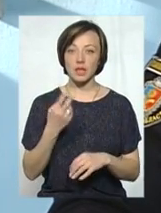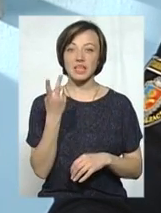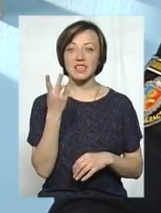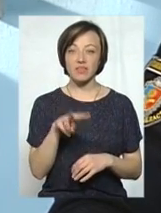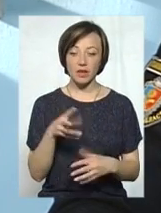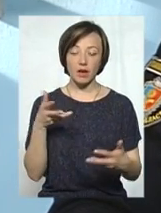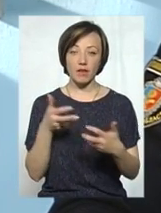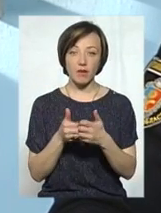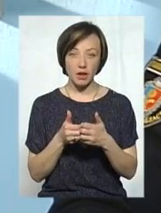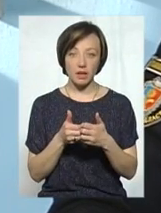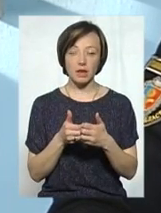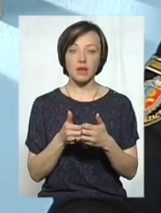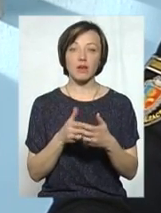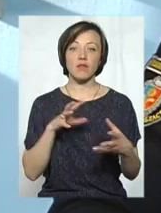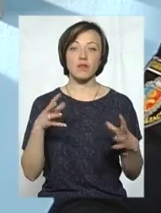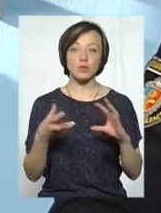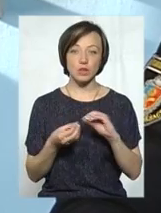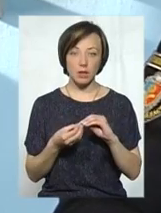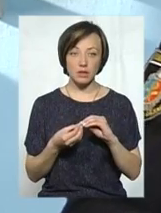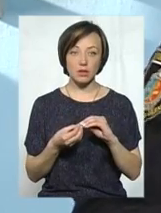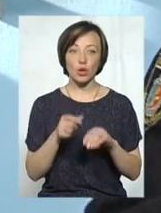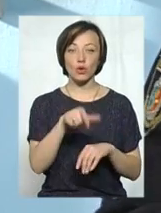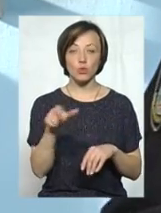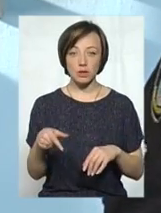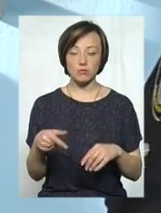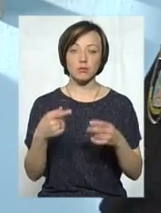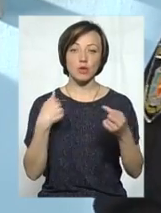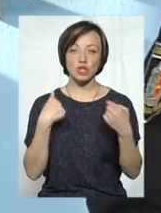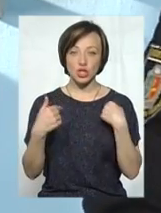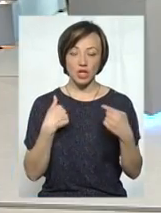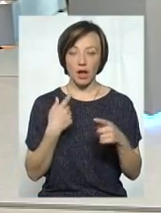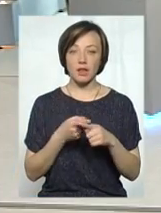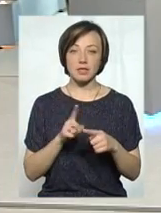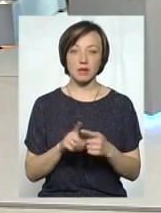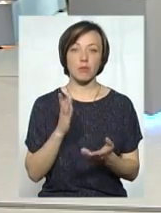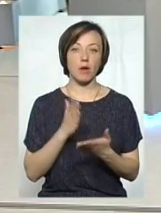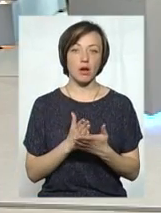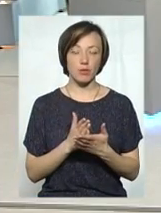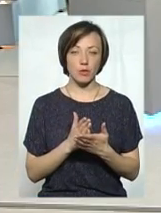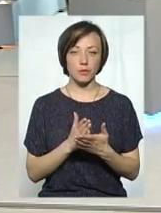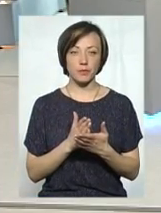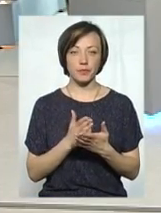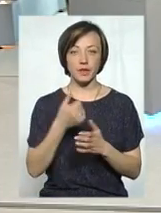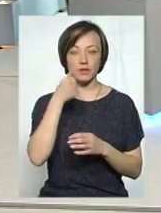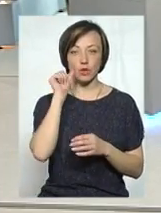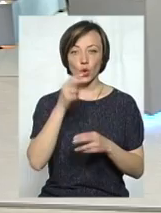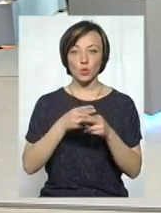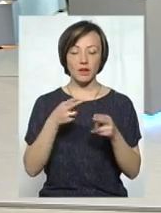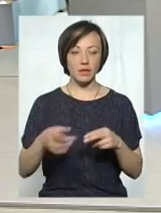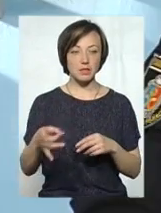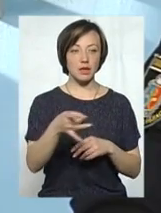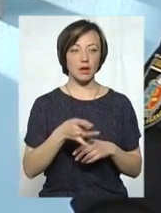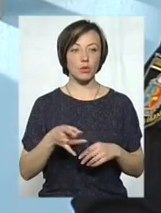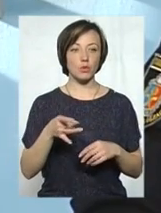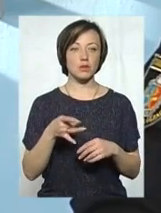ДТП, внаслідок чого люди постраждали. Це в нас маємо вчора Доноєвецький район,